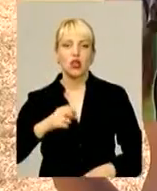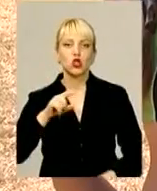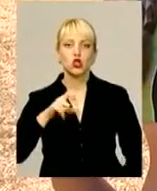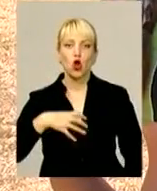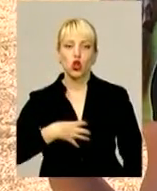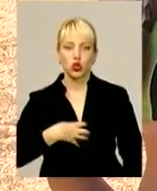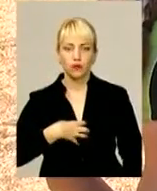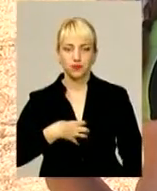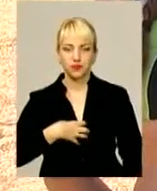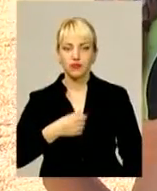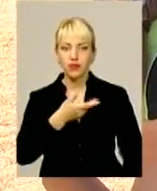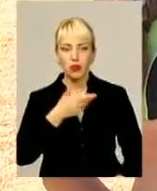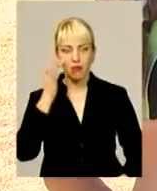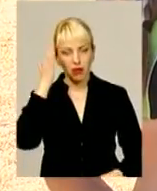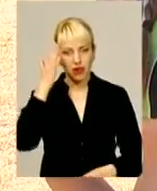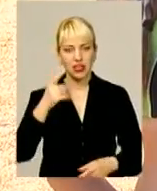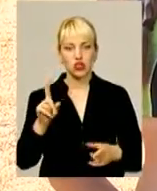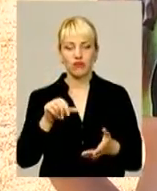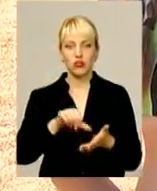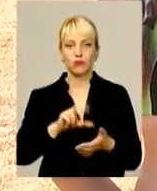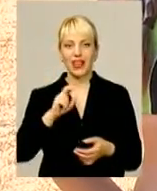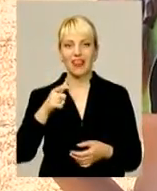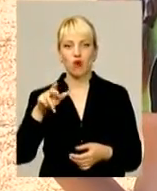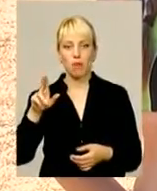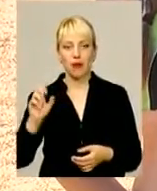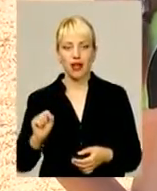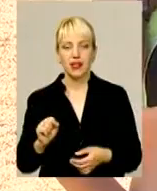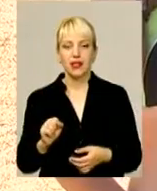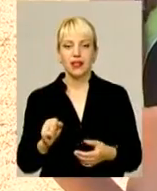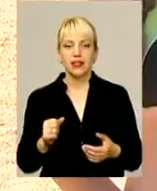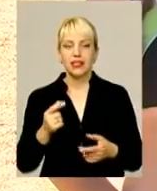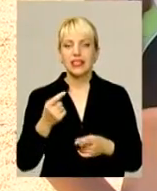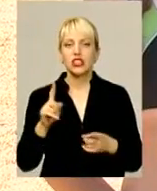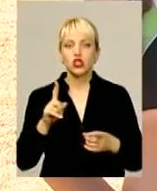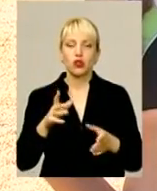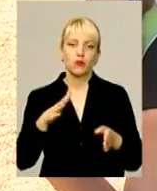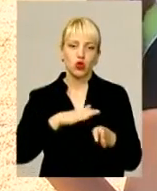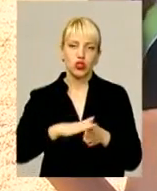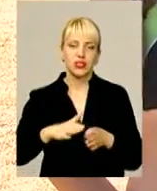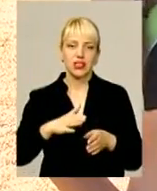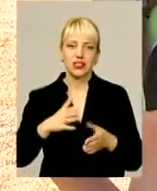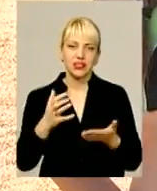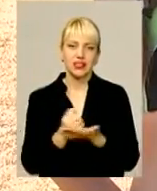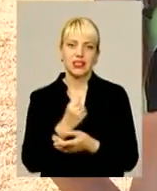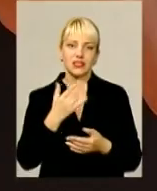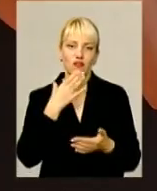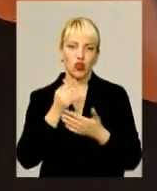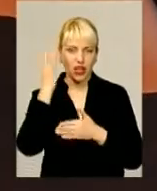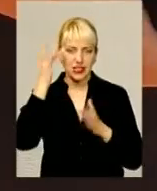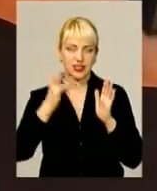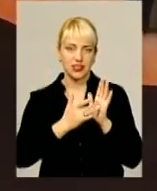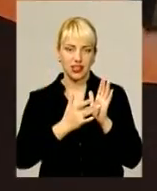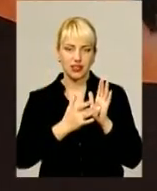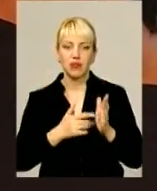Ми мріємо вже виступати на Європі, досягти цієї цілі, прагнути вищих досягнень.